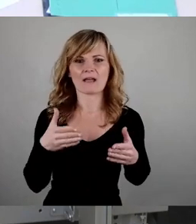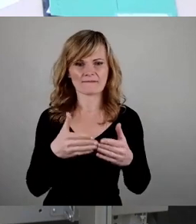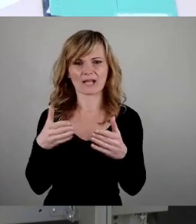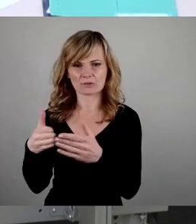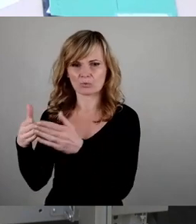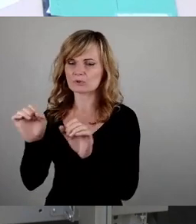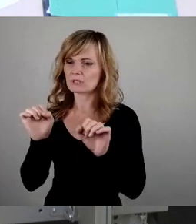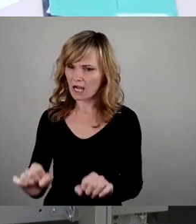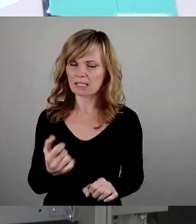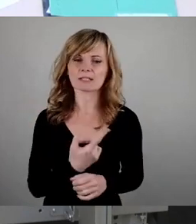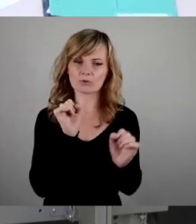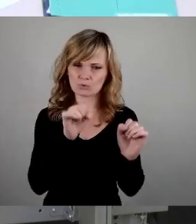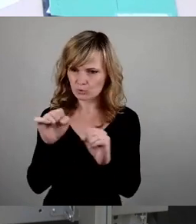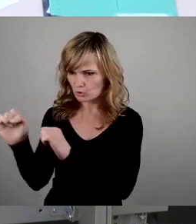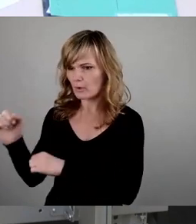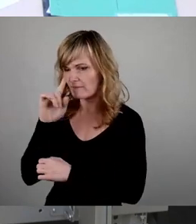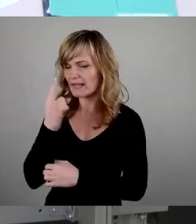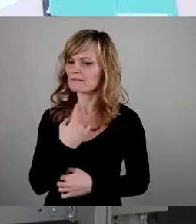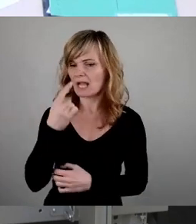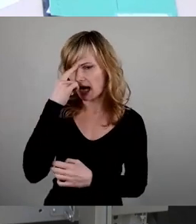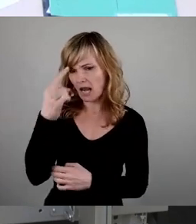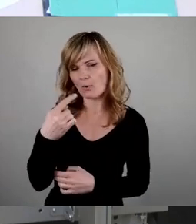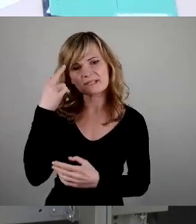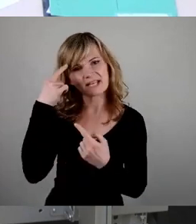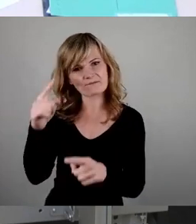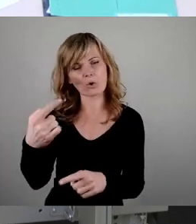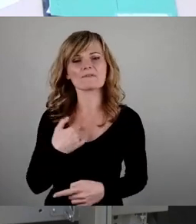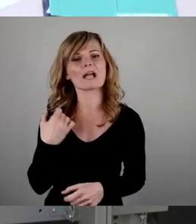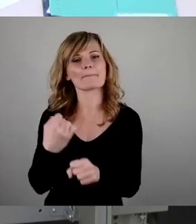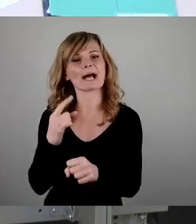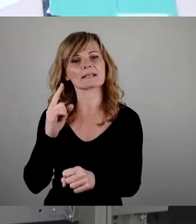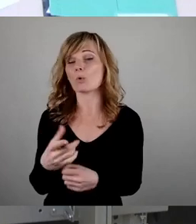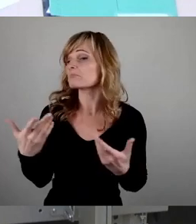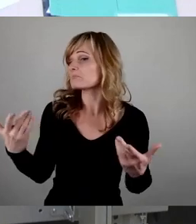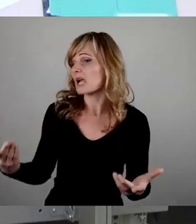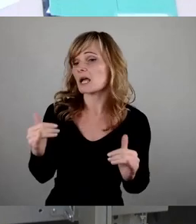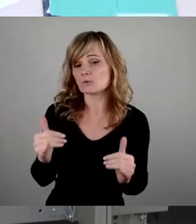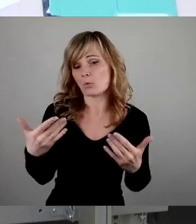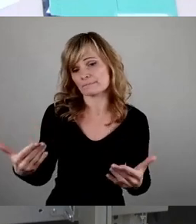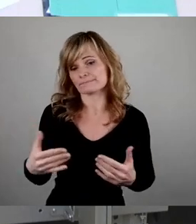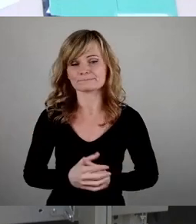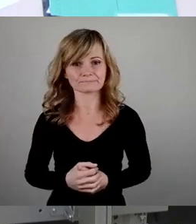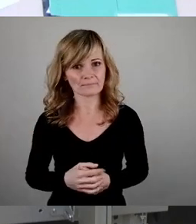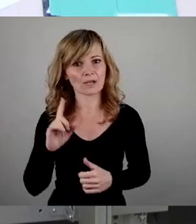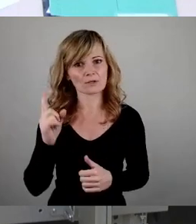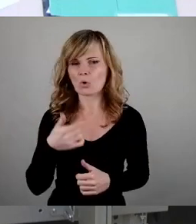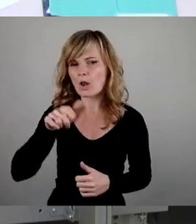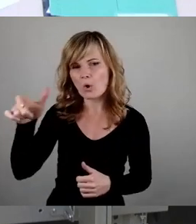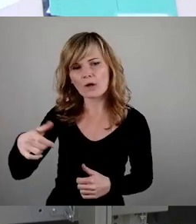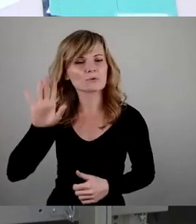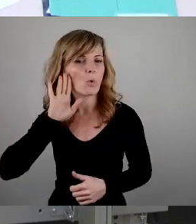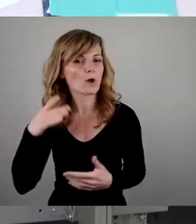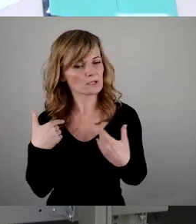glauben, das ist sinnvoll. Und wir machen das dann in dem Fall auch. Ja, es ist so. Das ist so. Sollen doch die Leute auch hören, dass es so ist.